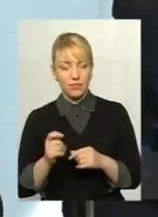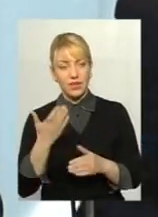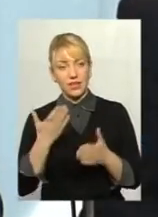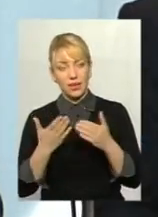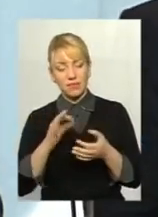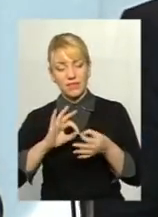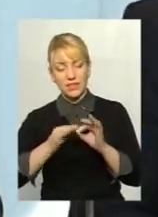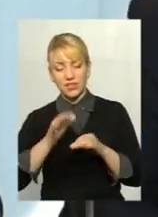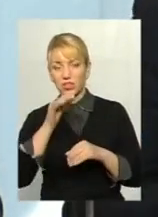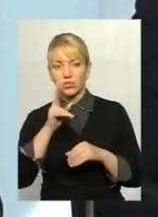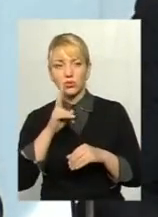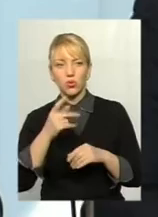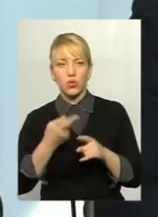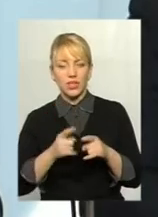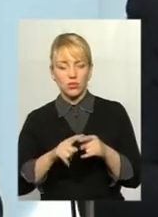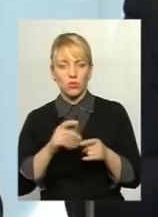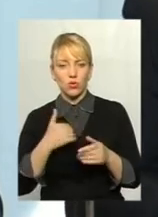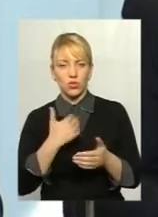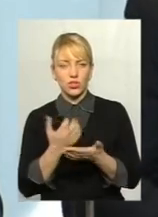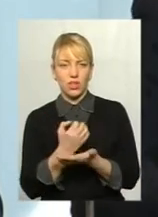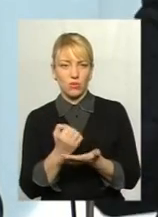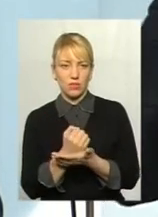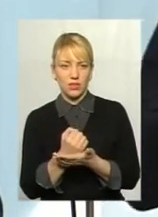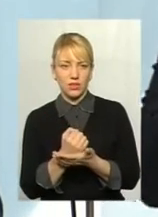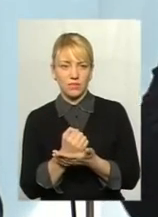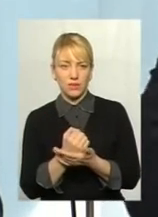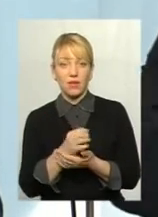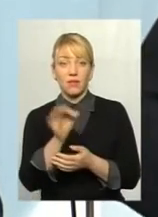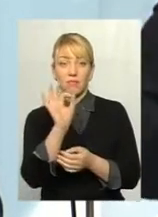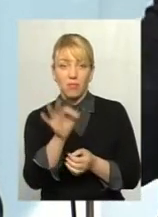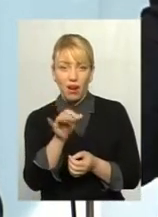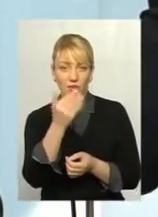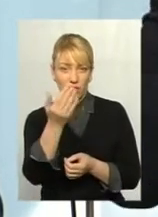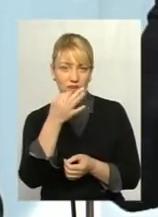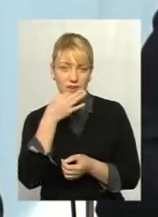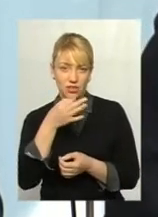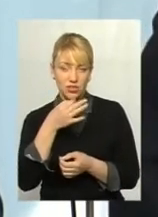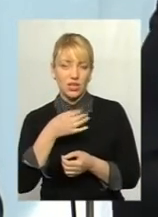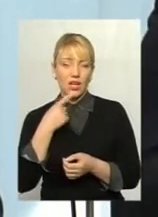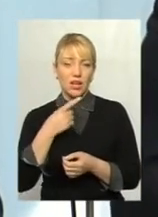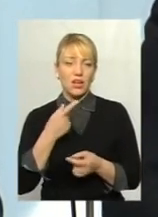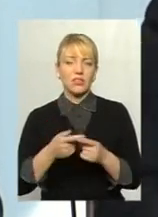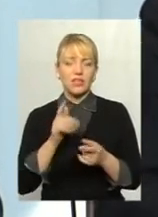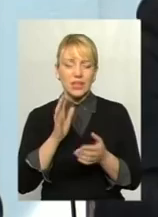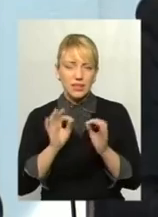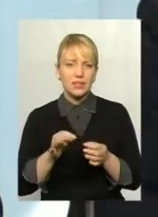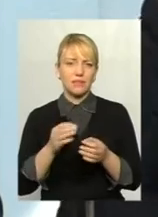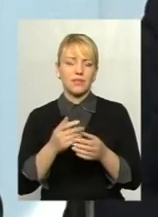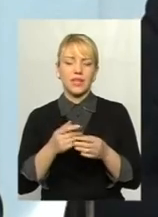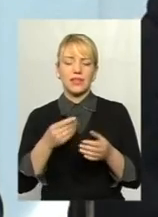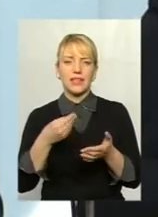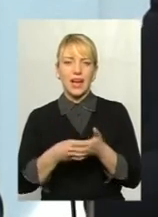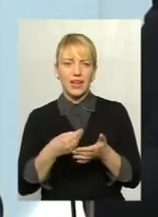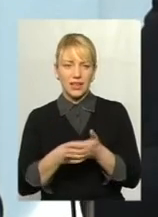складний час, хтось хоче ще на цьому заробити. Це одному ж такий великий ріг. Правильно ви кажете, сьогодні є мільйон проблем, сьогодні тарифи, купівельна